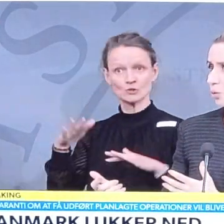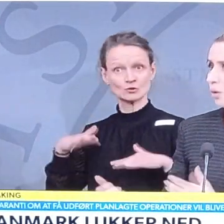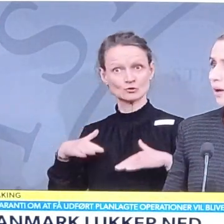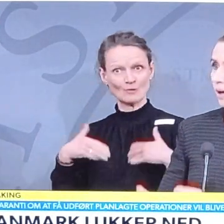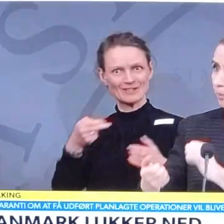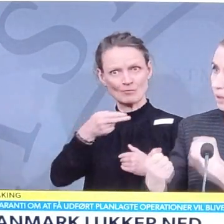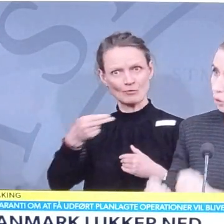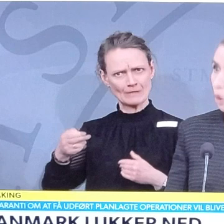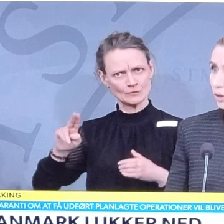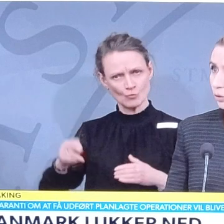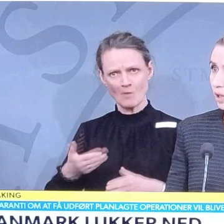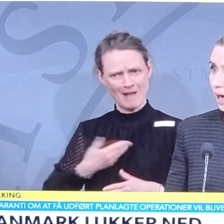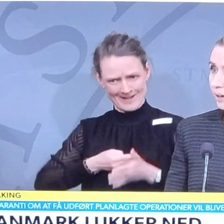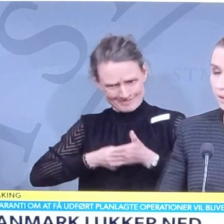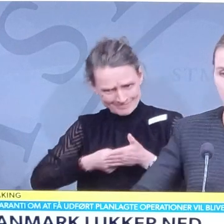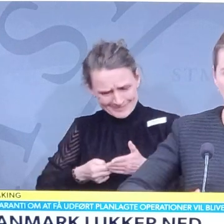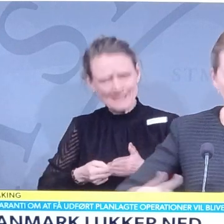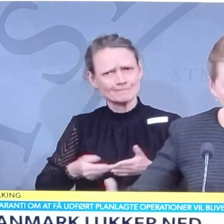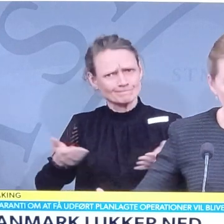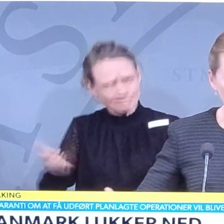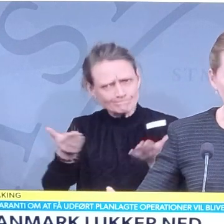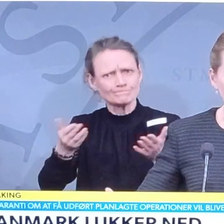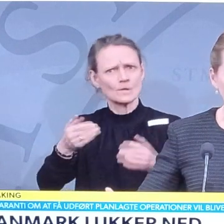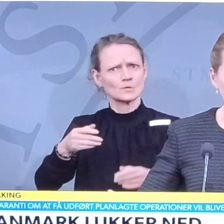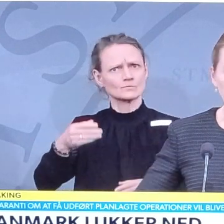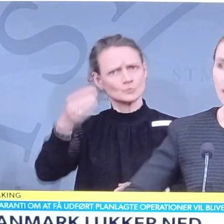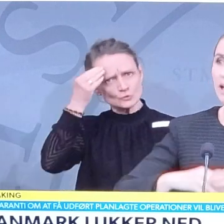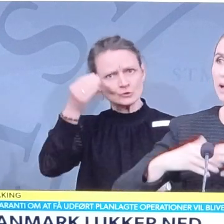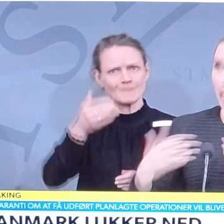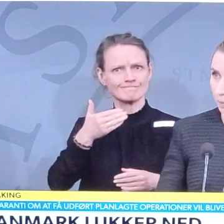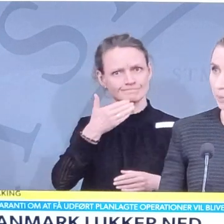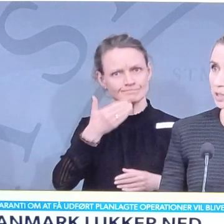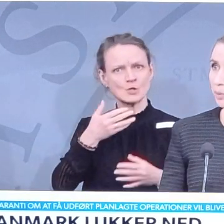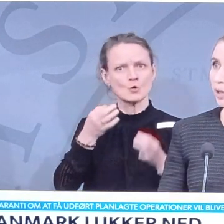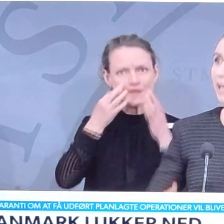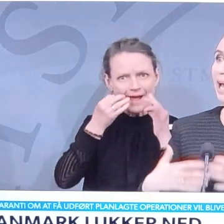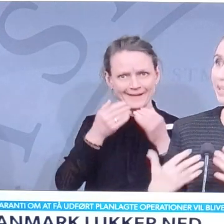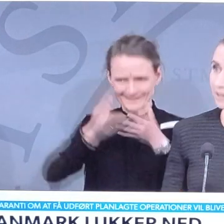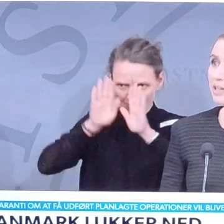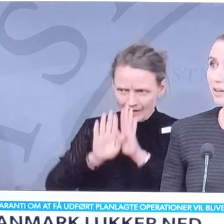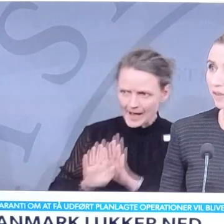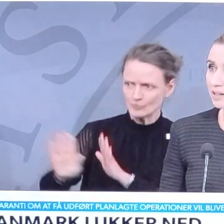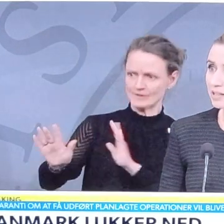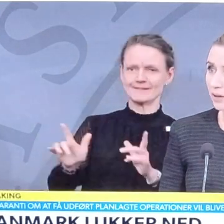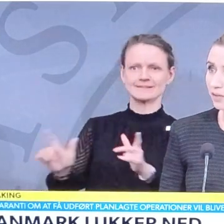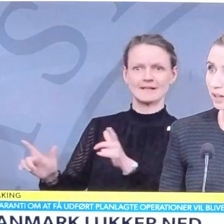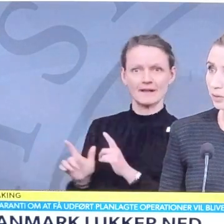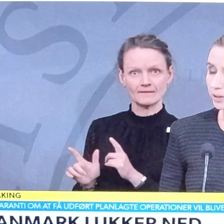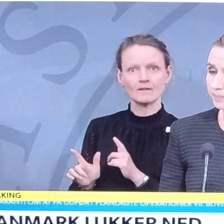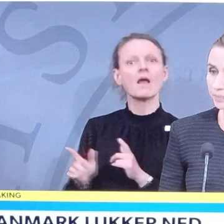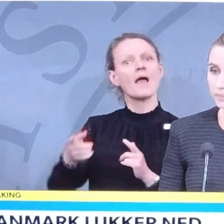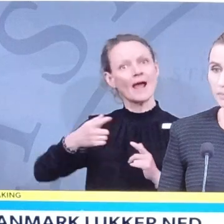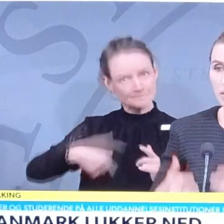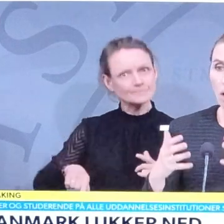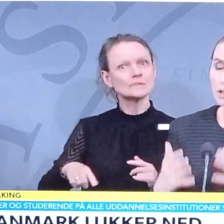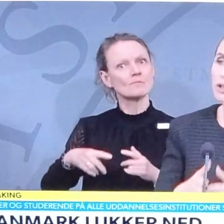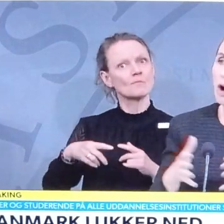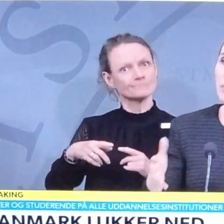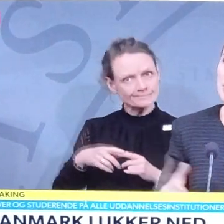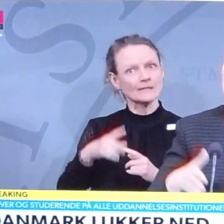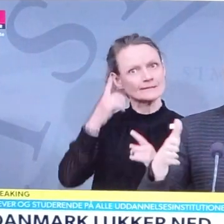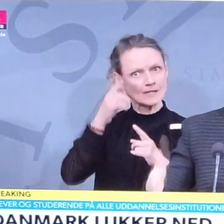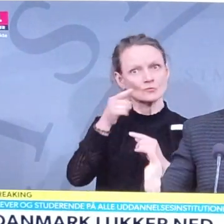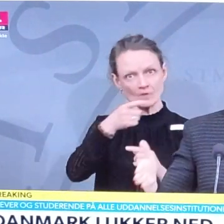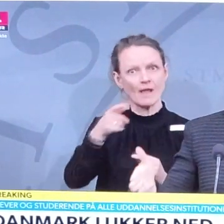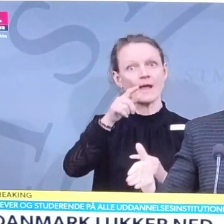nu, med ordentlig hygiejne, afstand fra hinanden, at man passer på hinanden, at danskerne faktisk efterløber det. Og som kommer